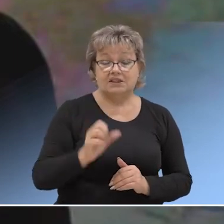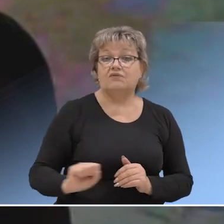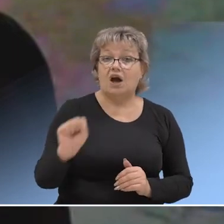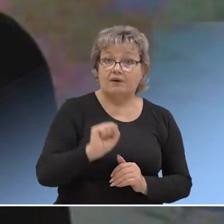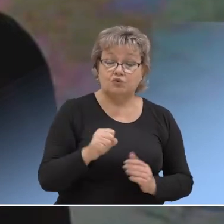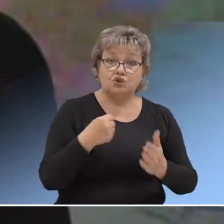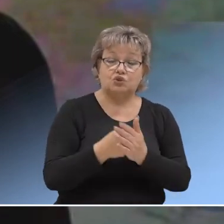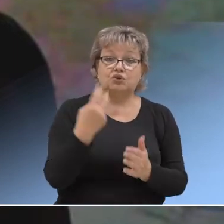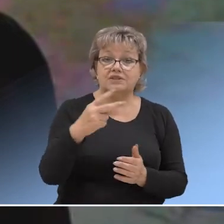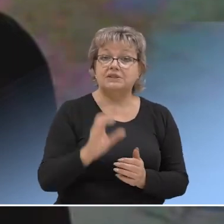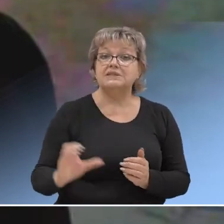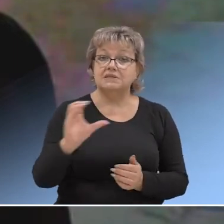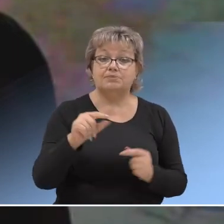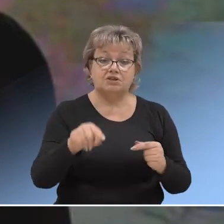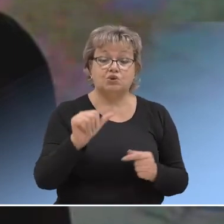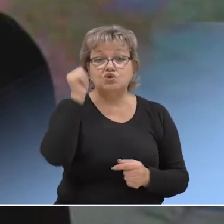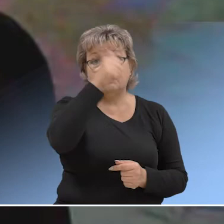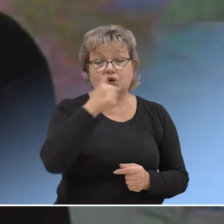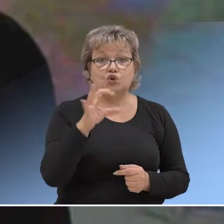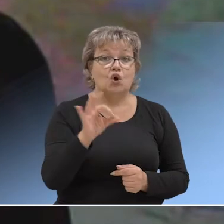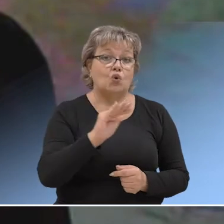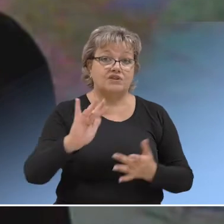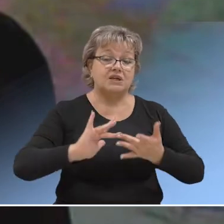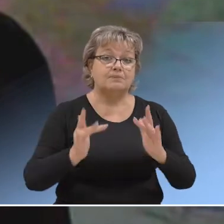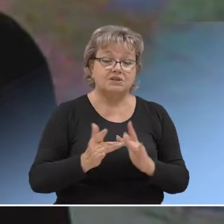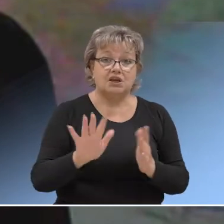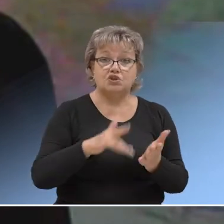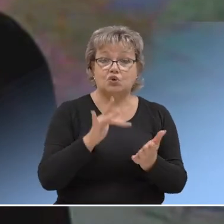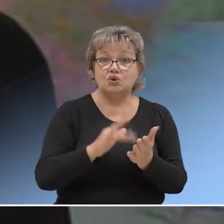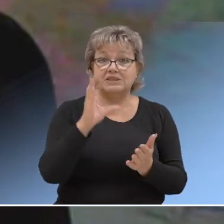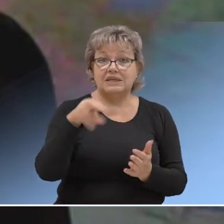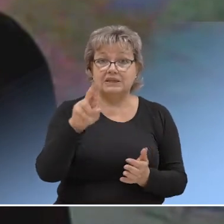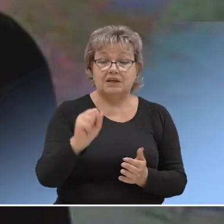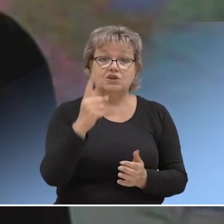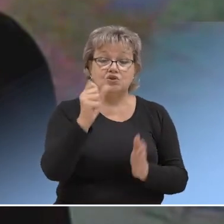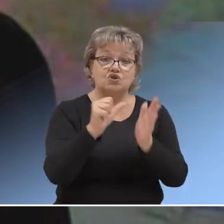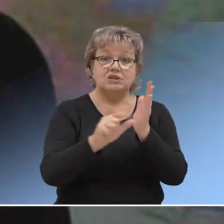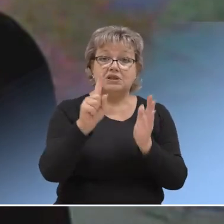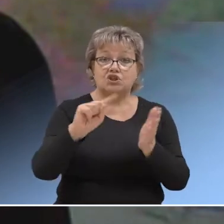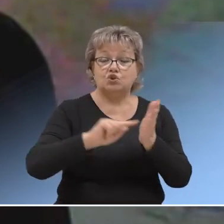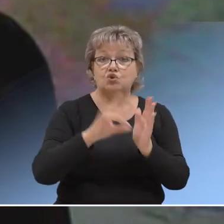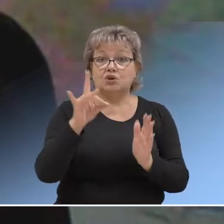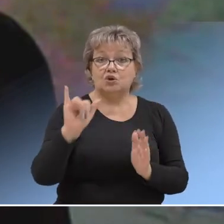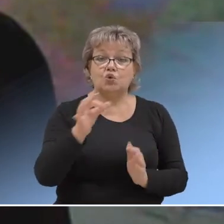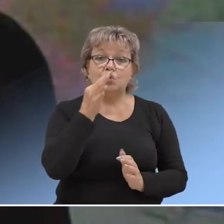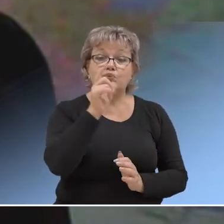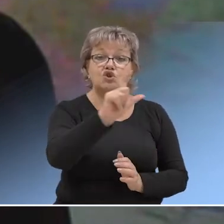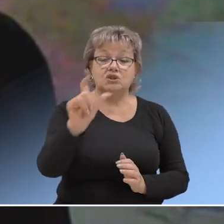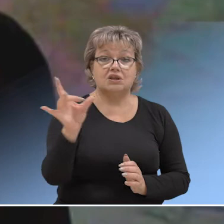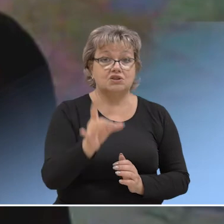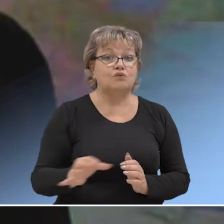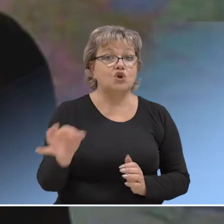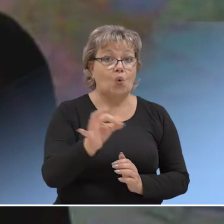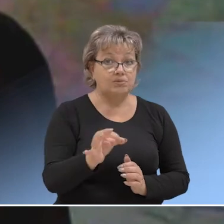20 августа по 20 сентября текущего года на официальном сайте городсредат161.ру любой житель